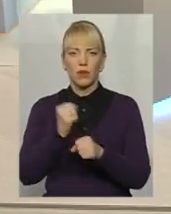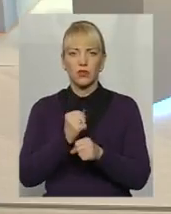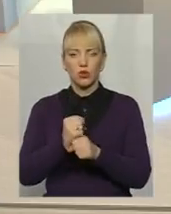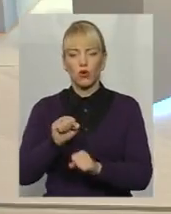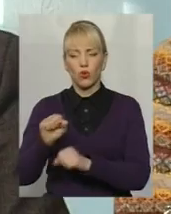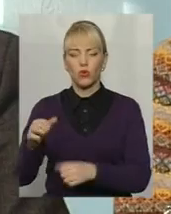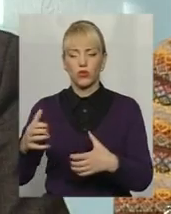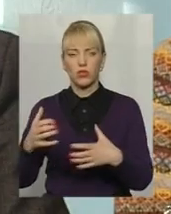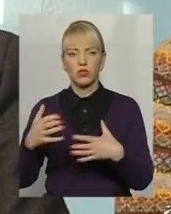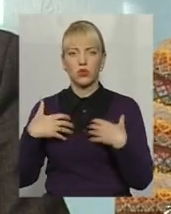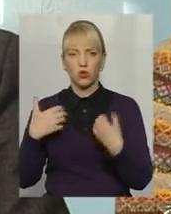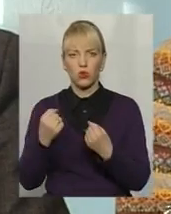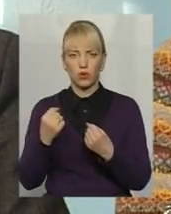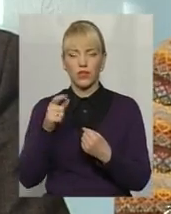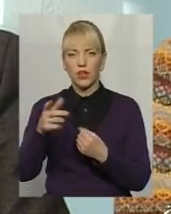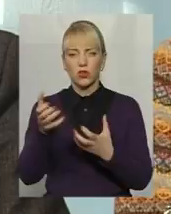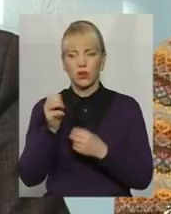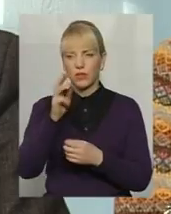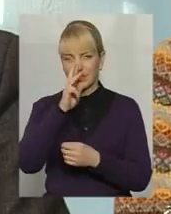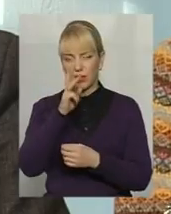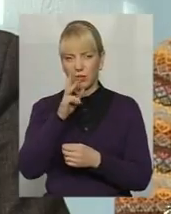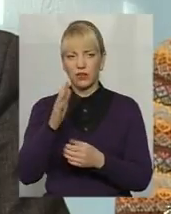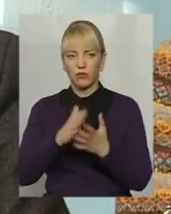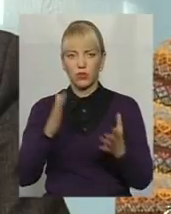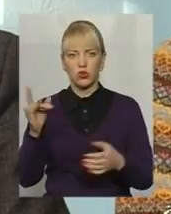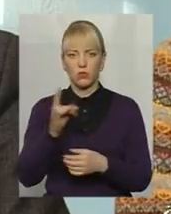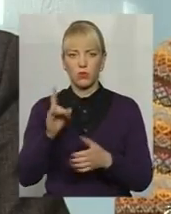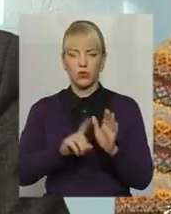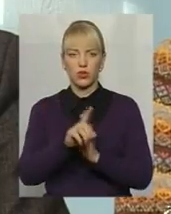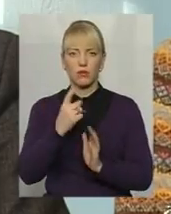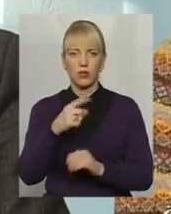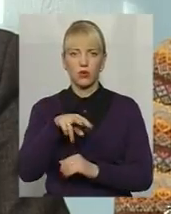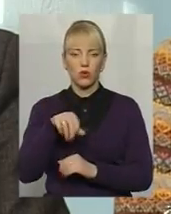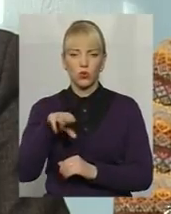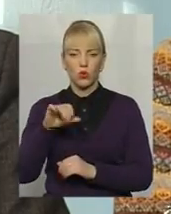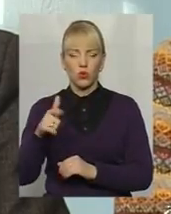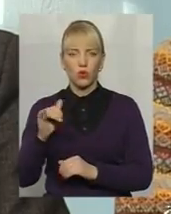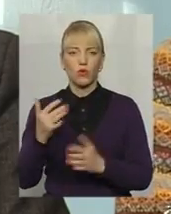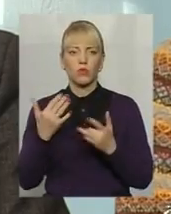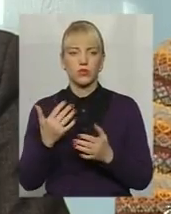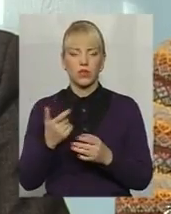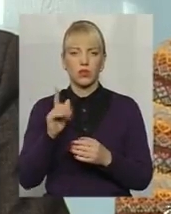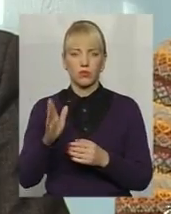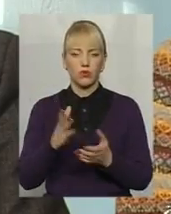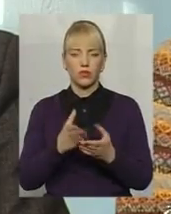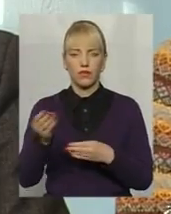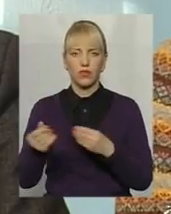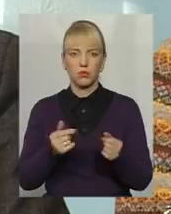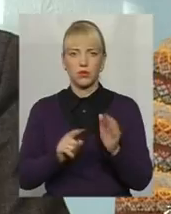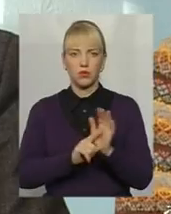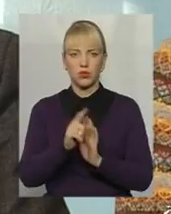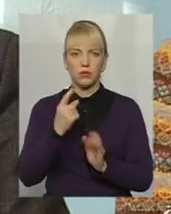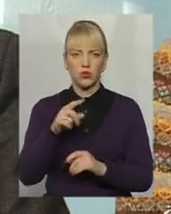заробітну плату в більшому розмірі, починаючи з 1 лютого, оскільки фактично пройдуть виплати з 1 лютого.